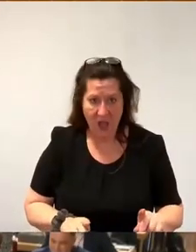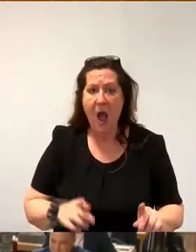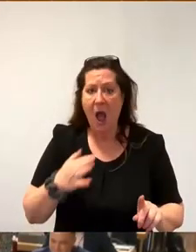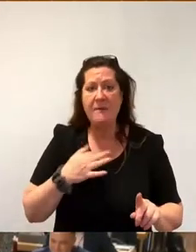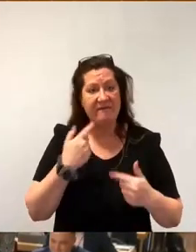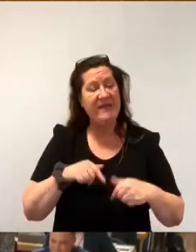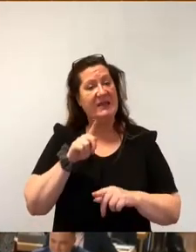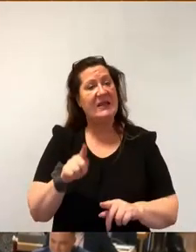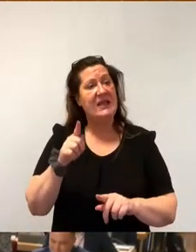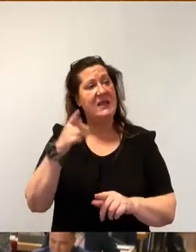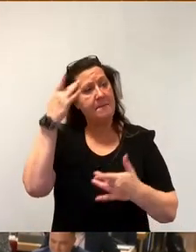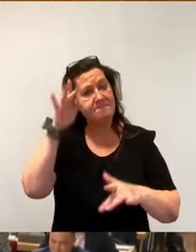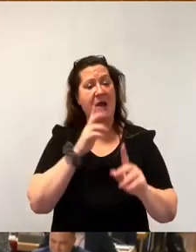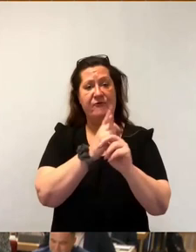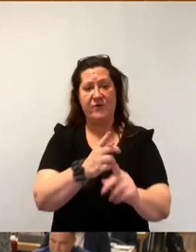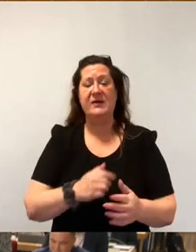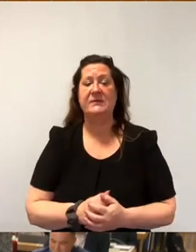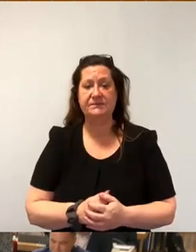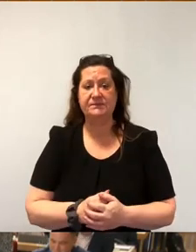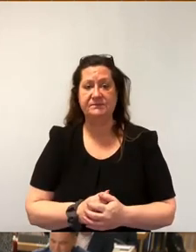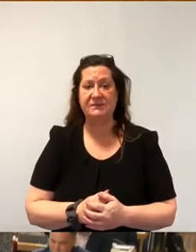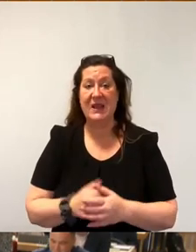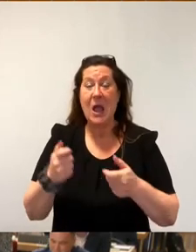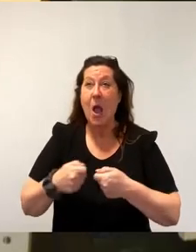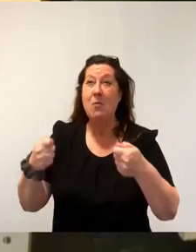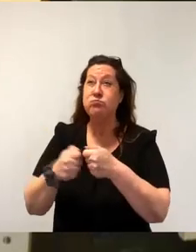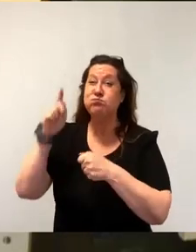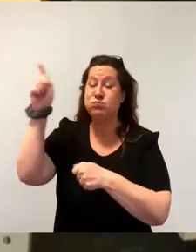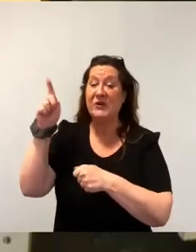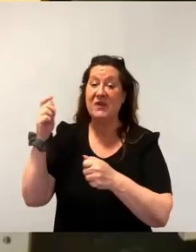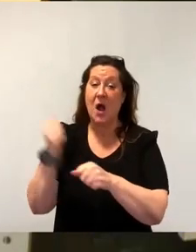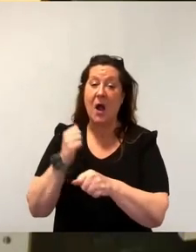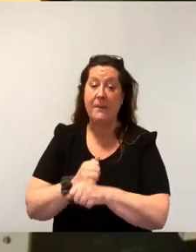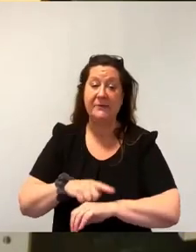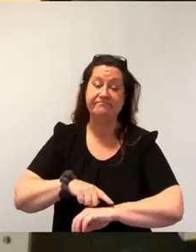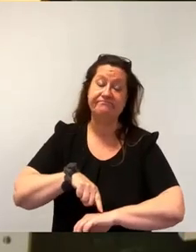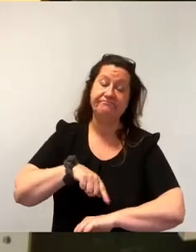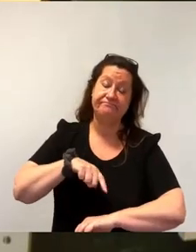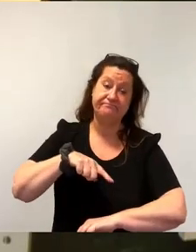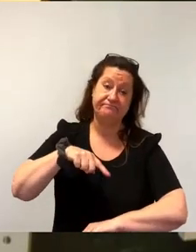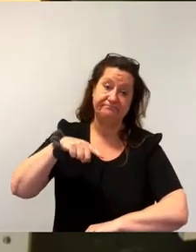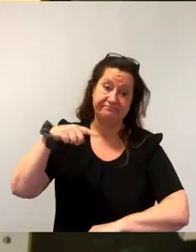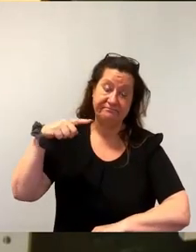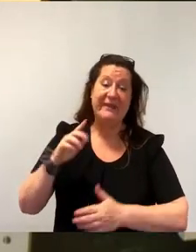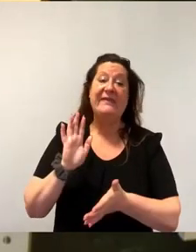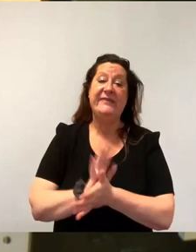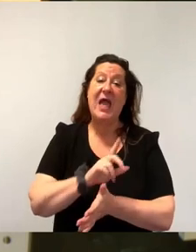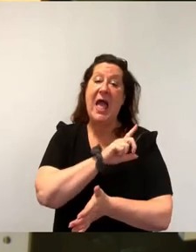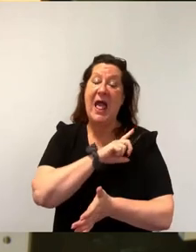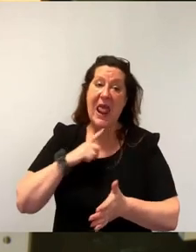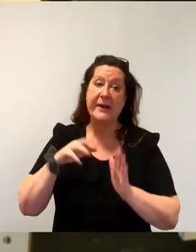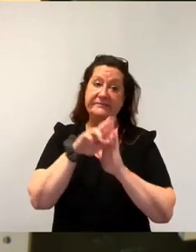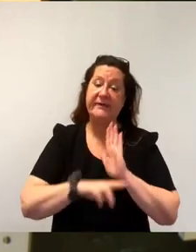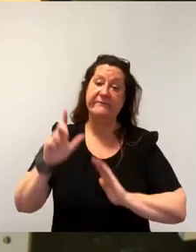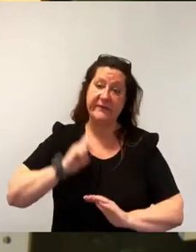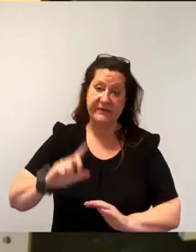die Arbeit im Bund, aber ERC, bis gar nicht vorankommt und wir wahrscheinlich noch sehr lange auf Regularien warten müssen, haben sich